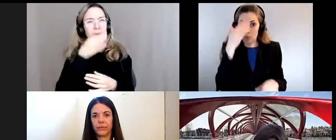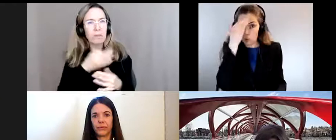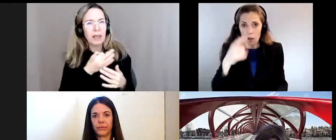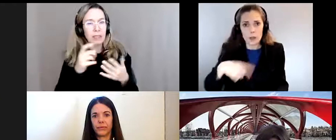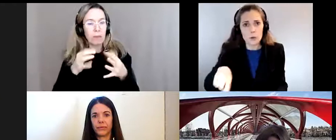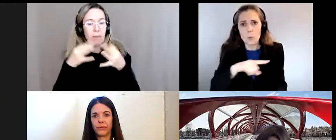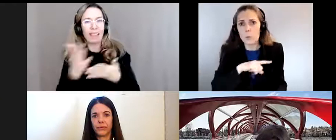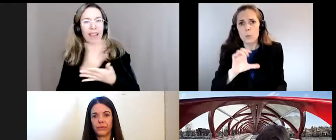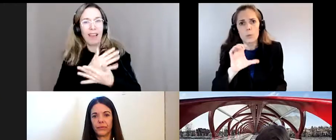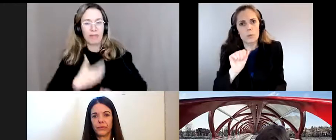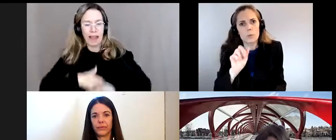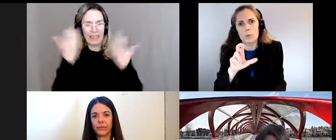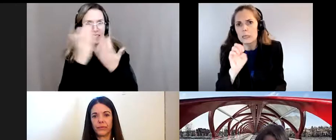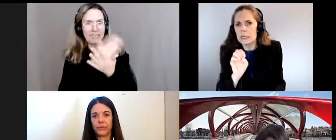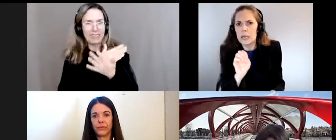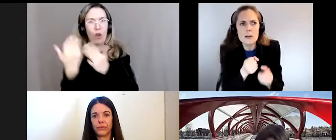crise